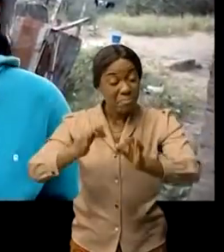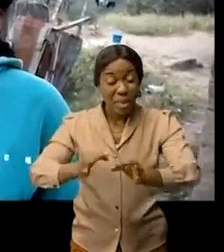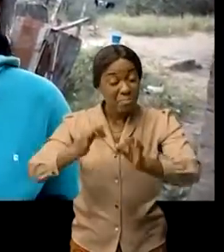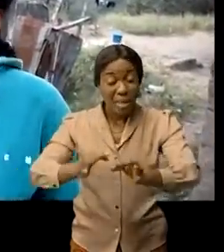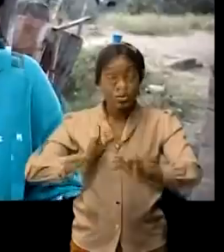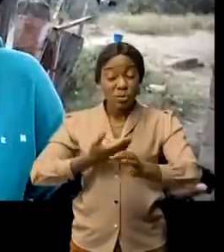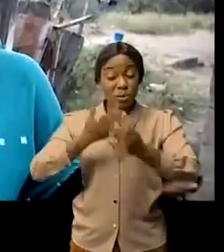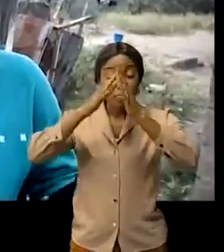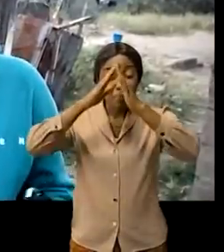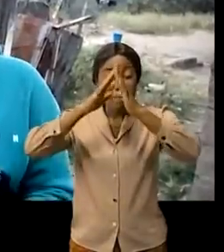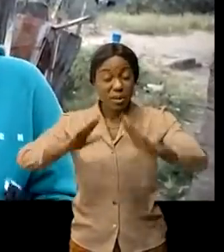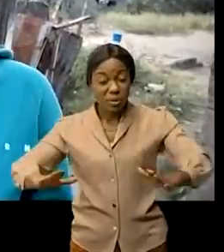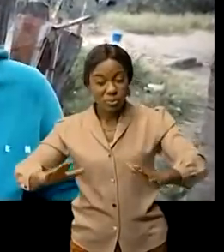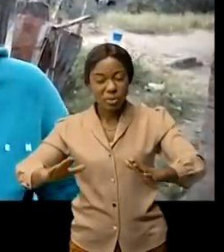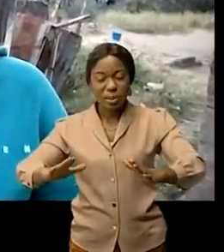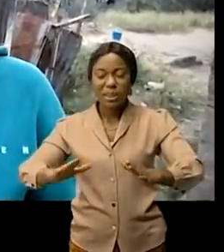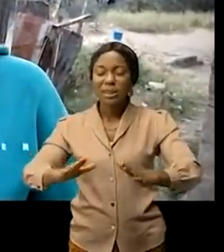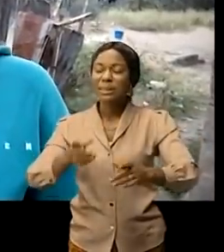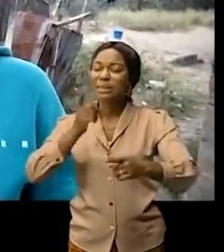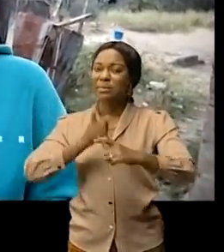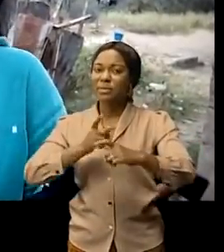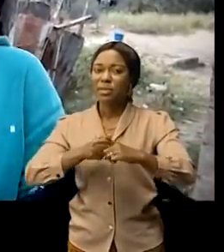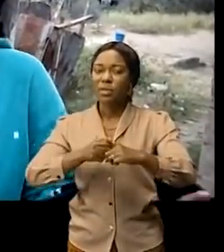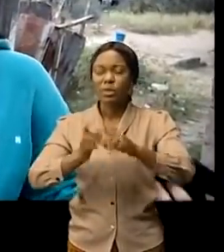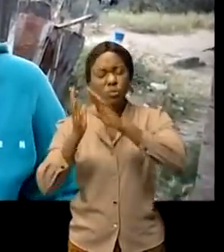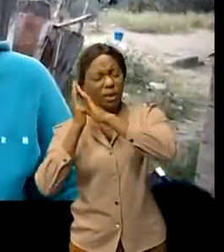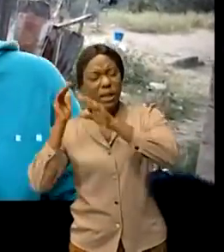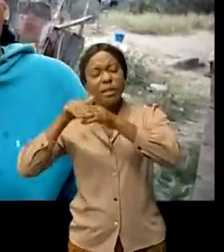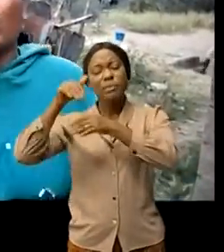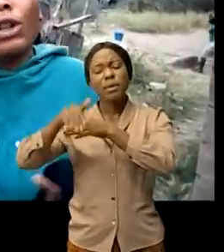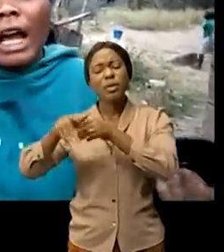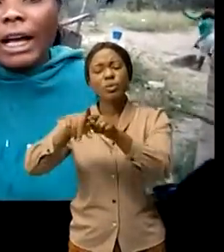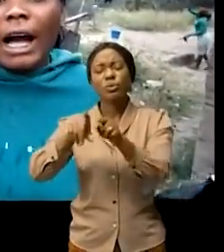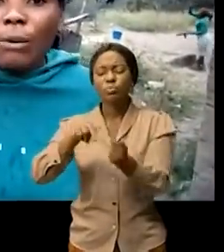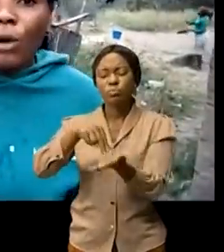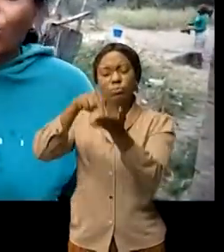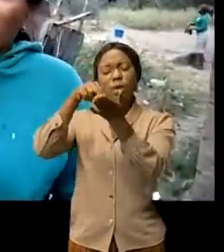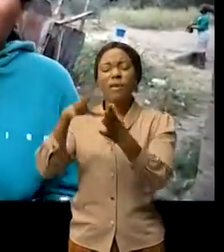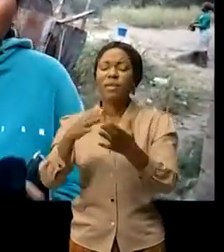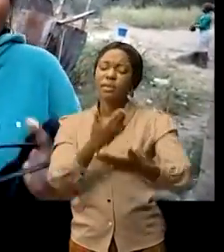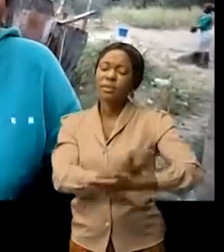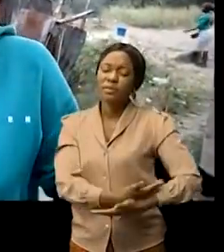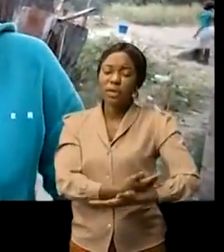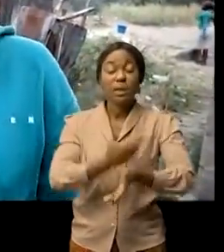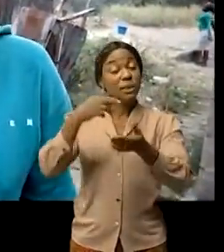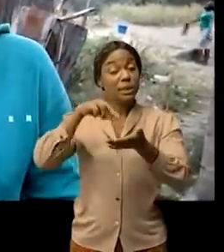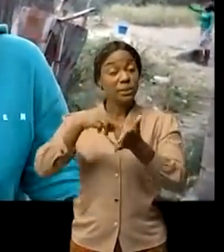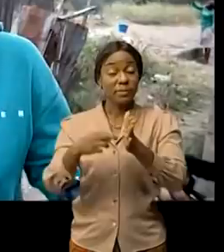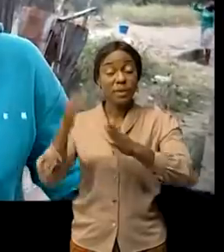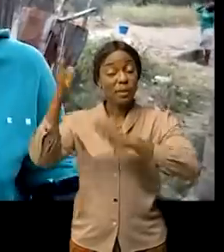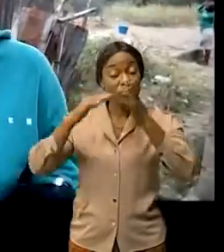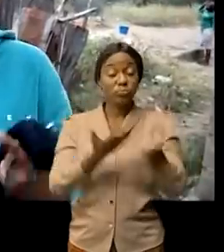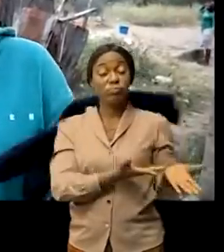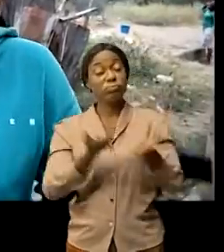restons à la belle étoile avec nos enfants craignant le pire des maisons emportées par cette